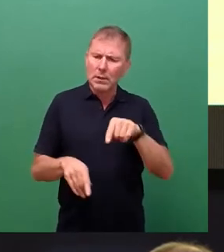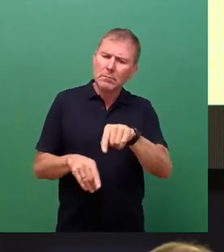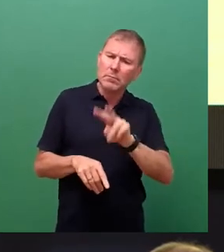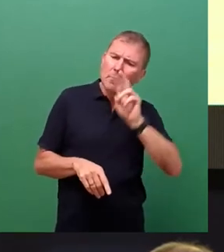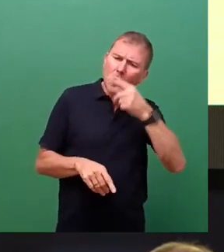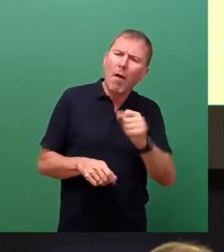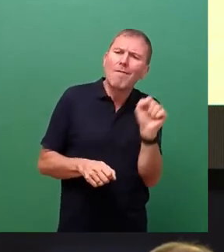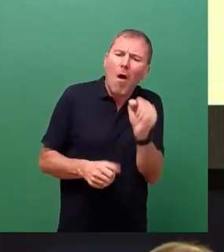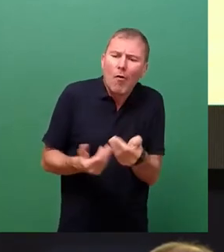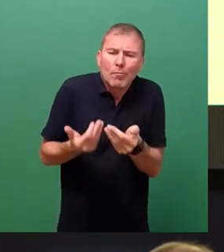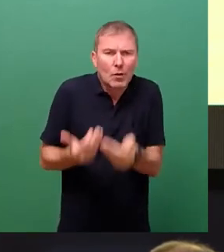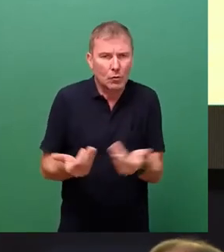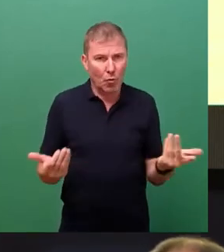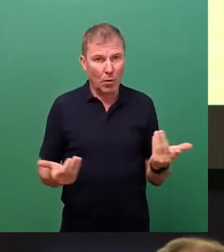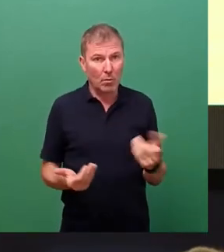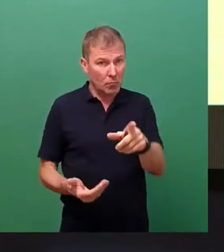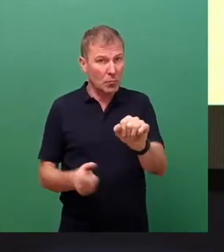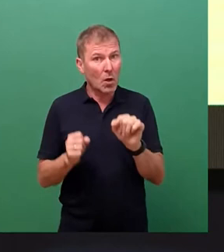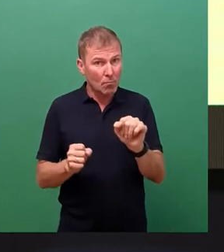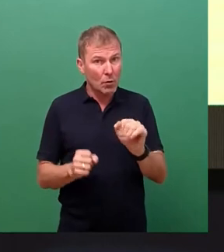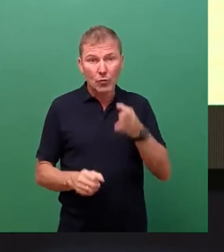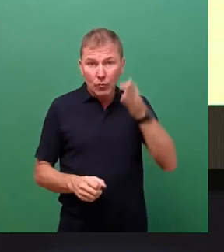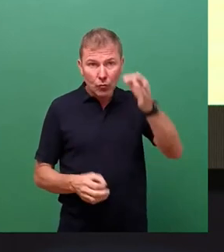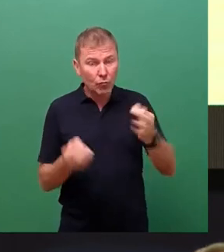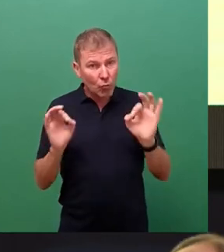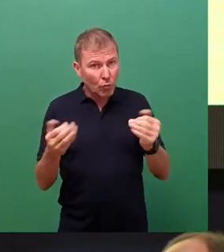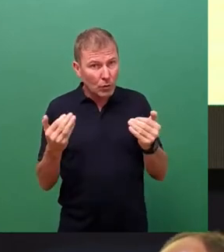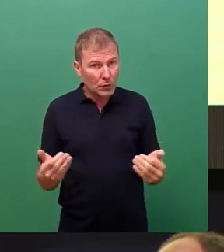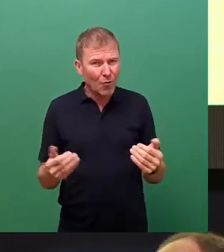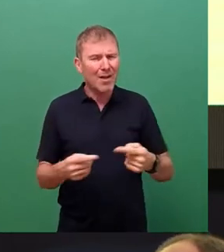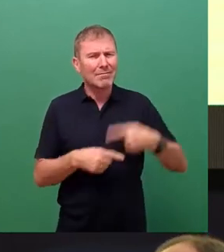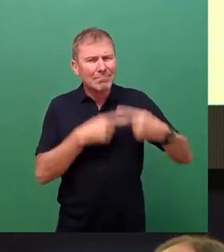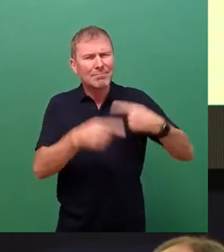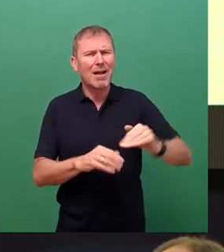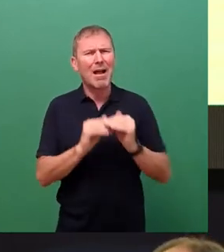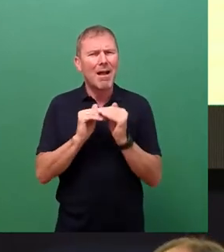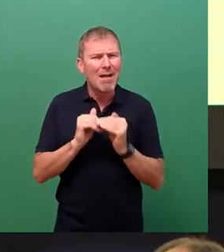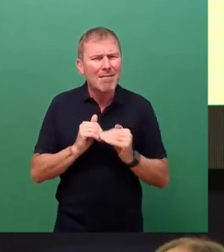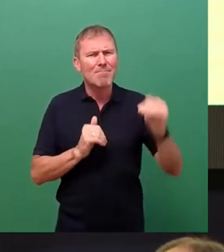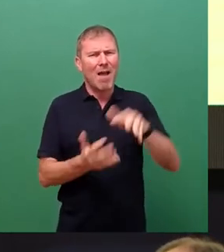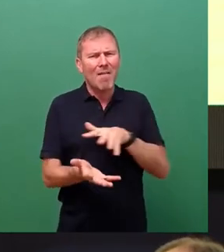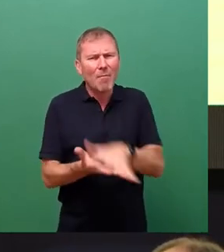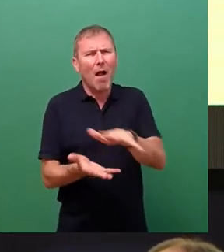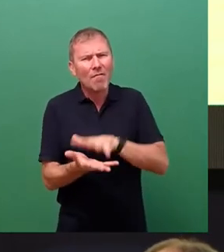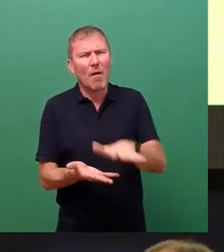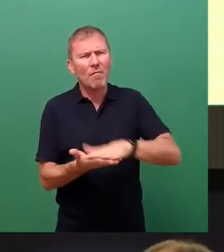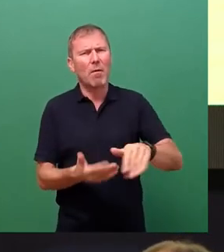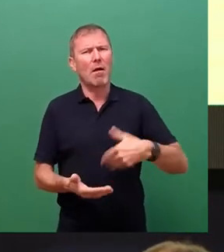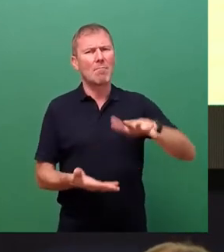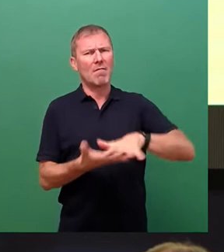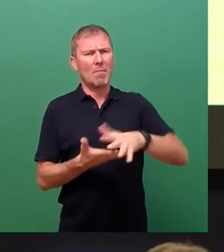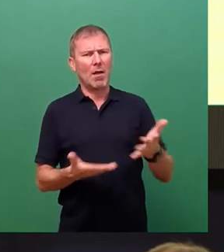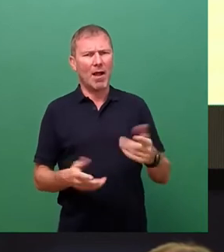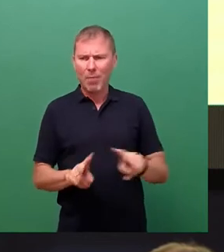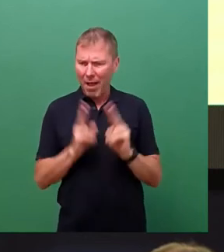Kann es denn auf Dauer gut gehen, immer mehr von etwas zu verbrauchen, das auf unserer Erde nur